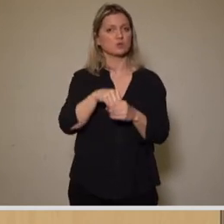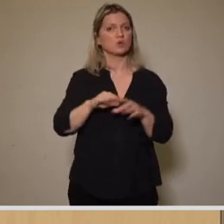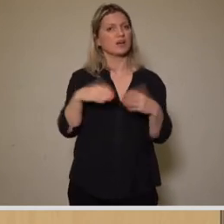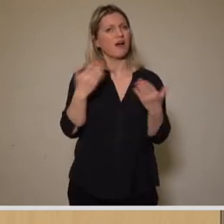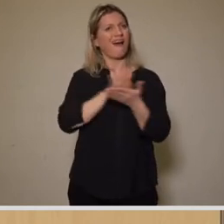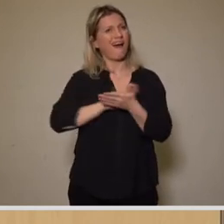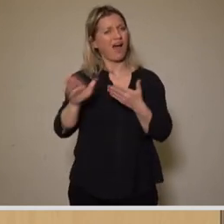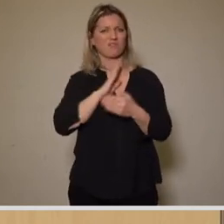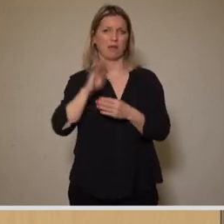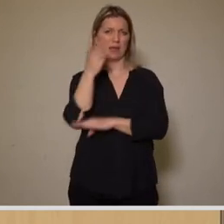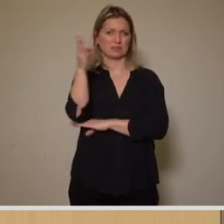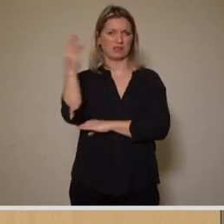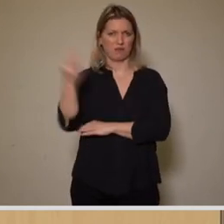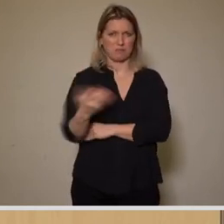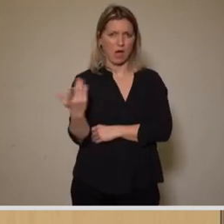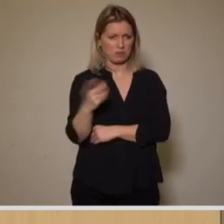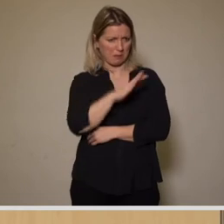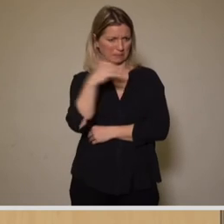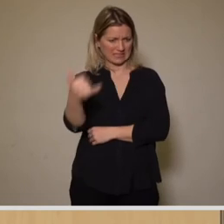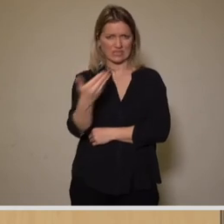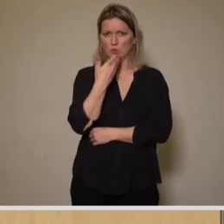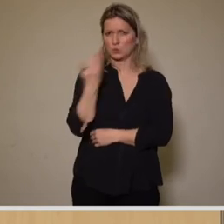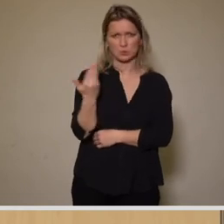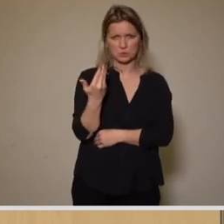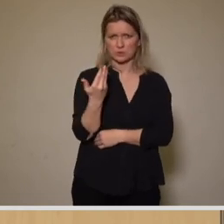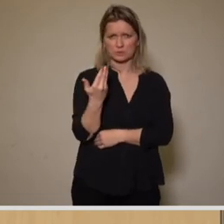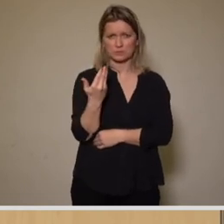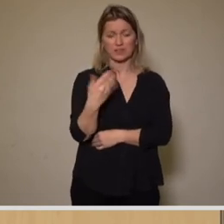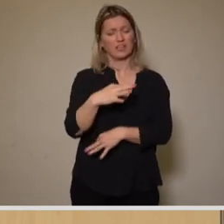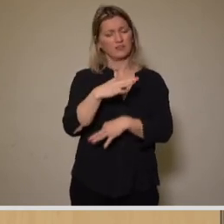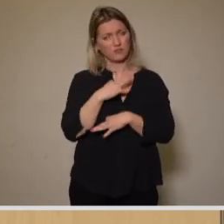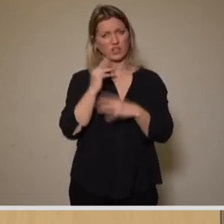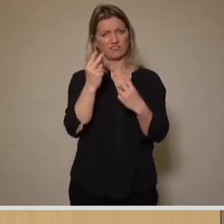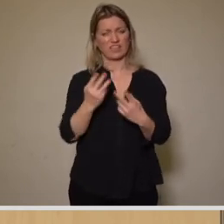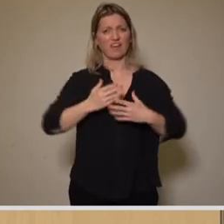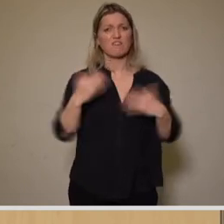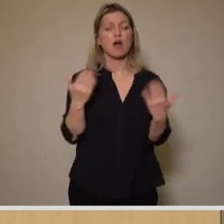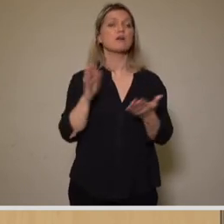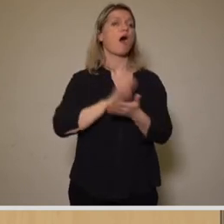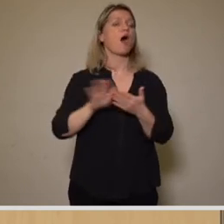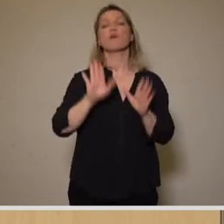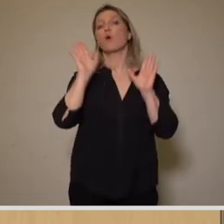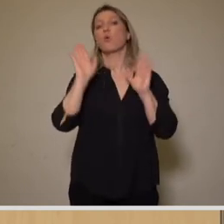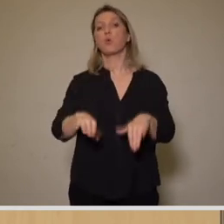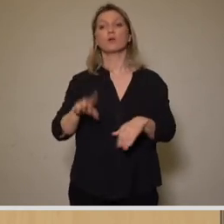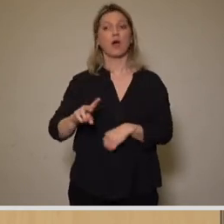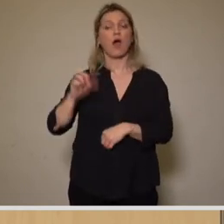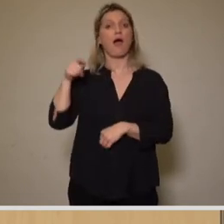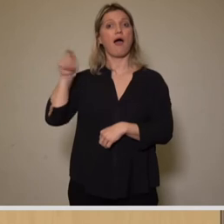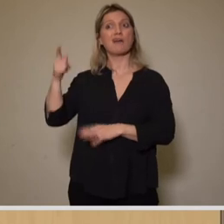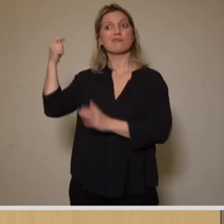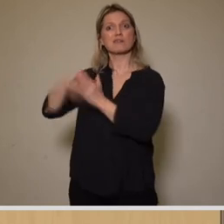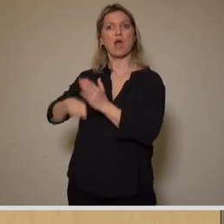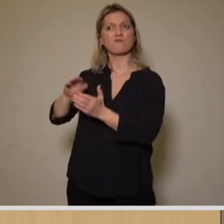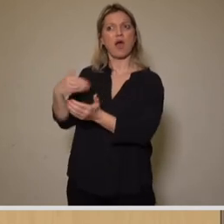Perspektive. Bislang sehen wir diese aber noch nicht. Letzter Satz. Wichtig ist für uns, dass wir nicht leichtfertig das einzig vorliegende Kaufangebot